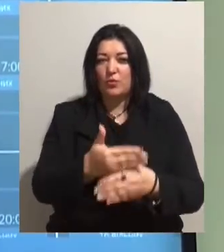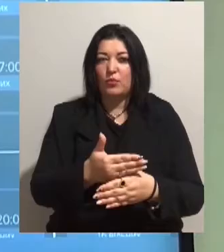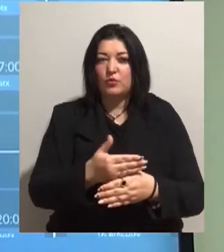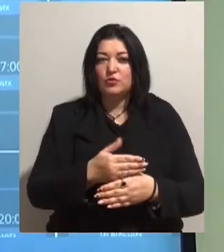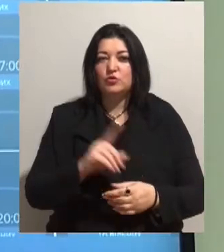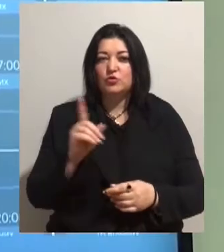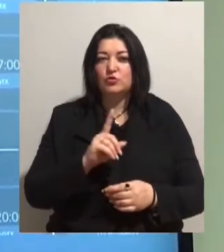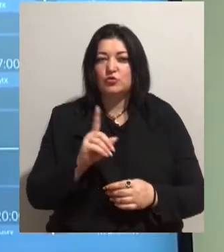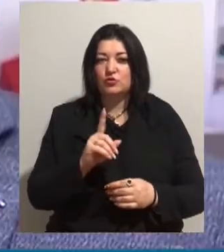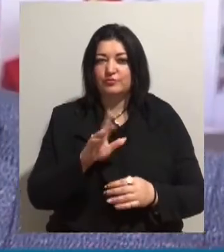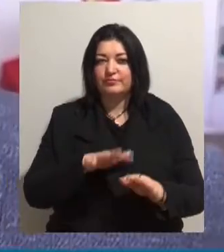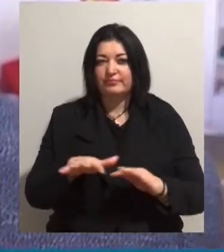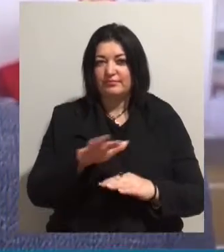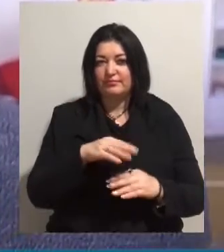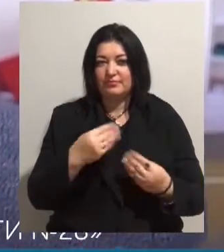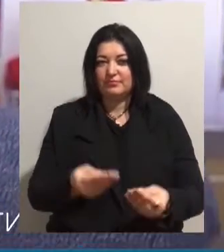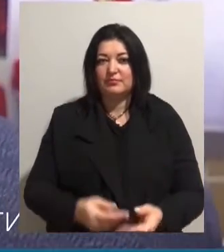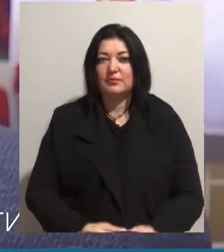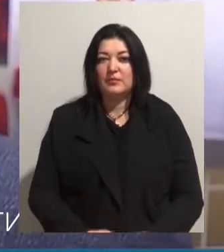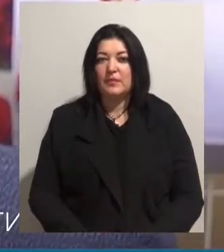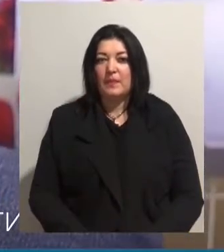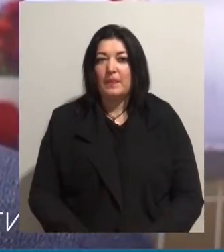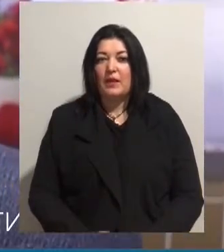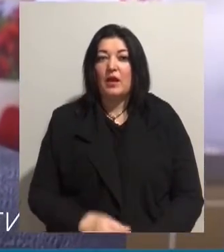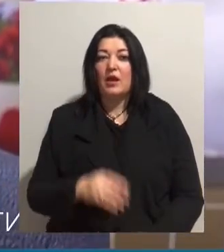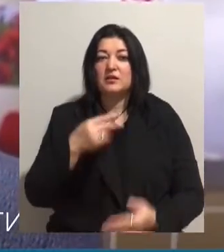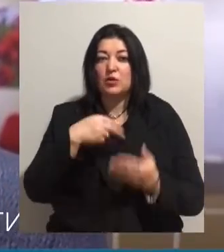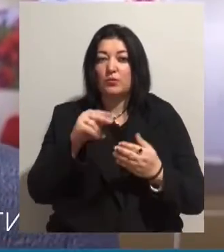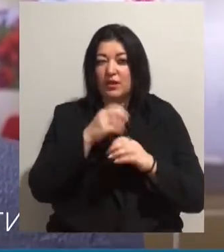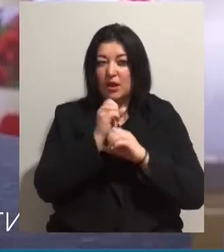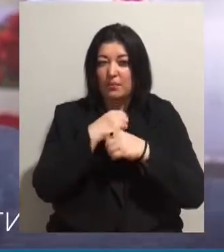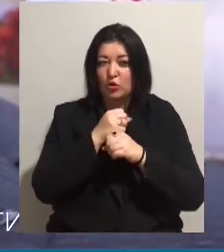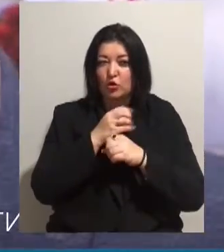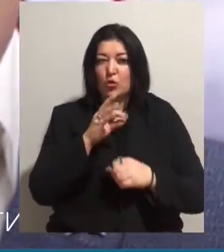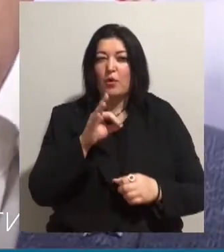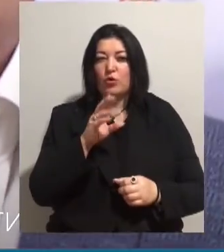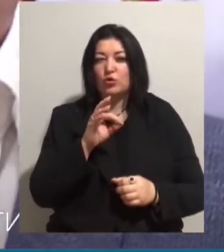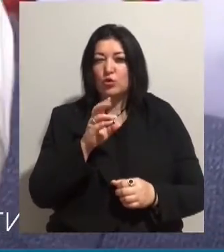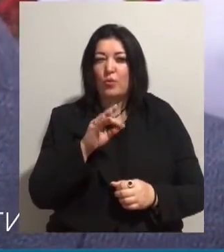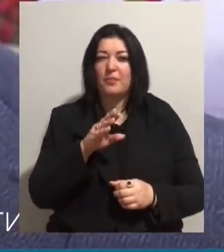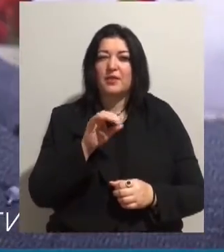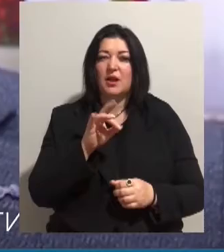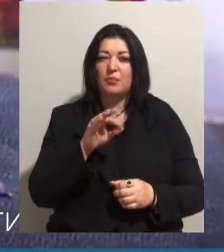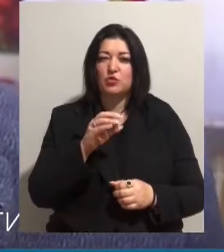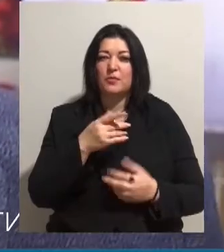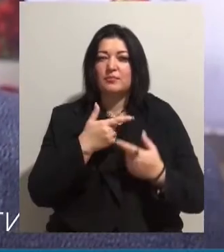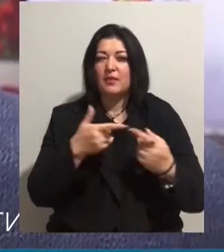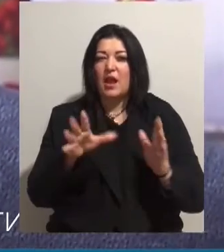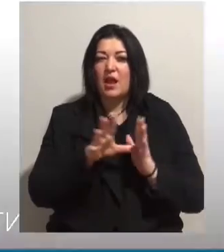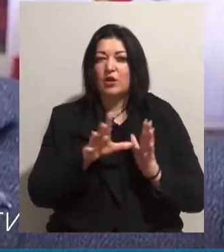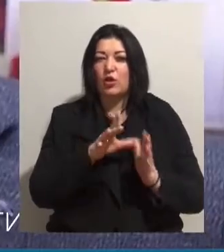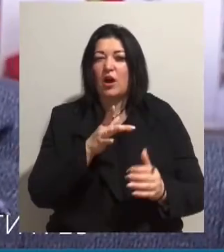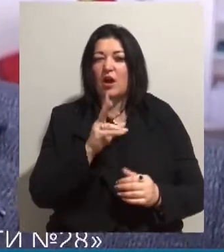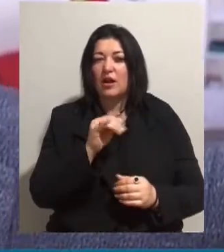Давида Ойстраха. Закуплені дермотоскопи, отофскопи, офтальмоскопи, пульсоксиметри, електрокардіографи в